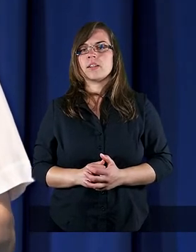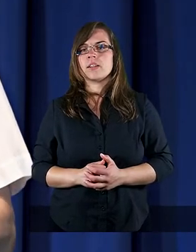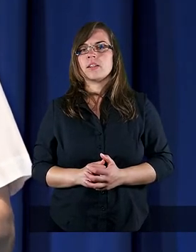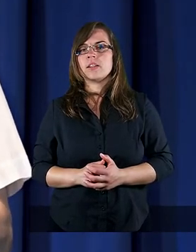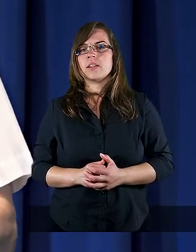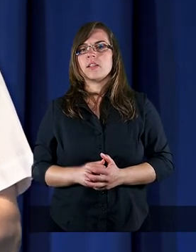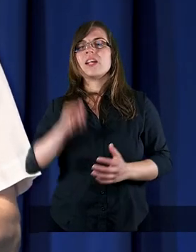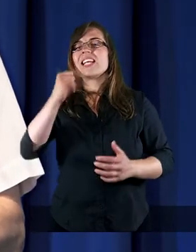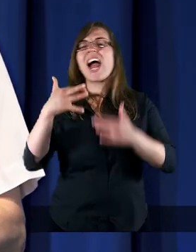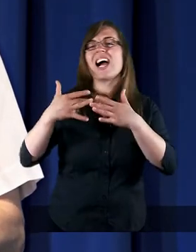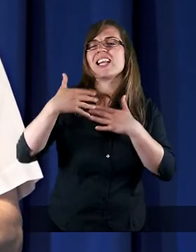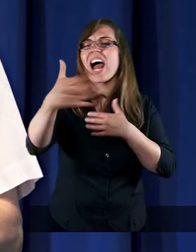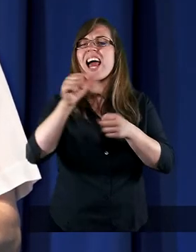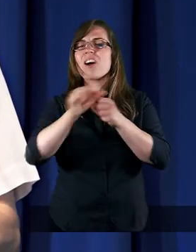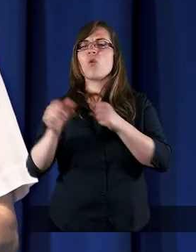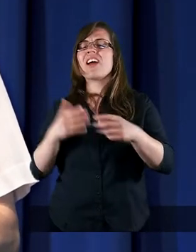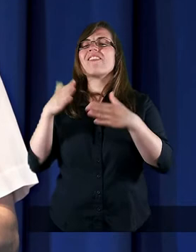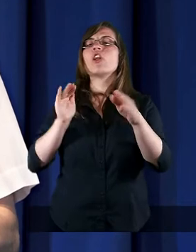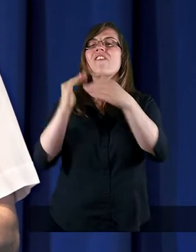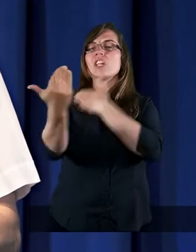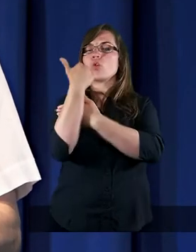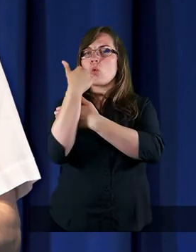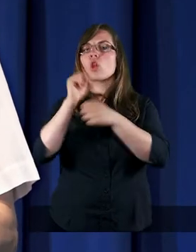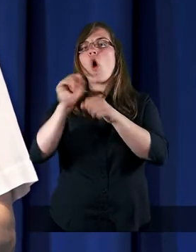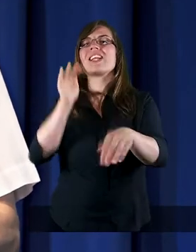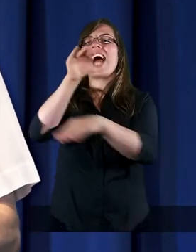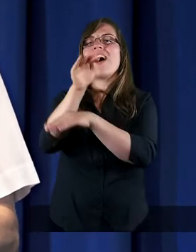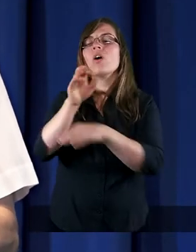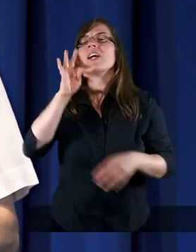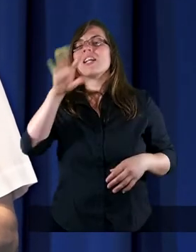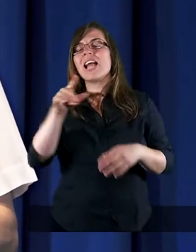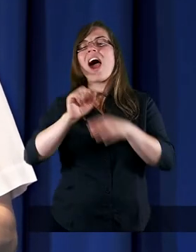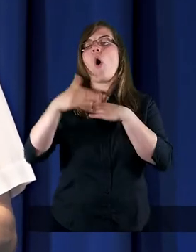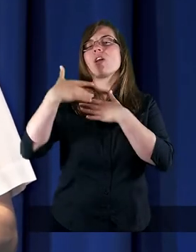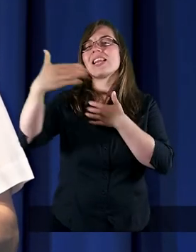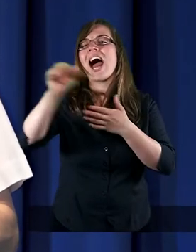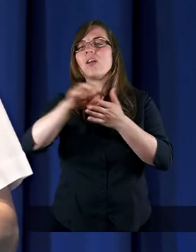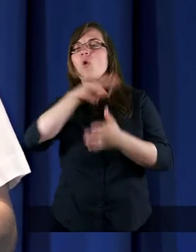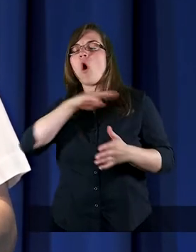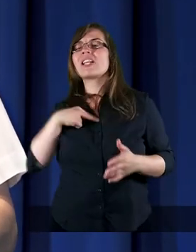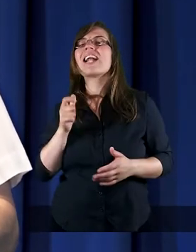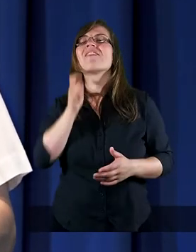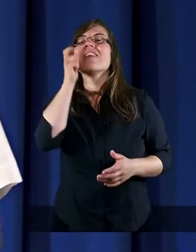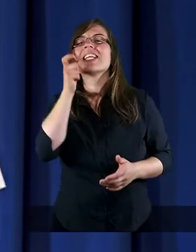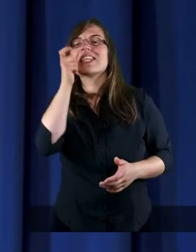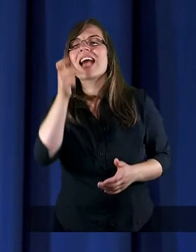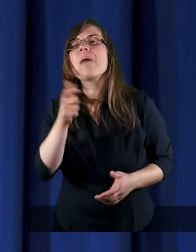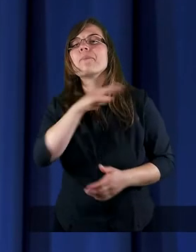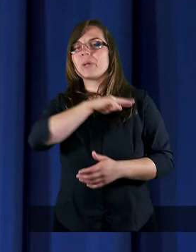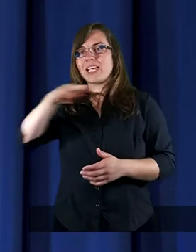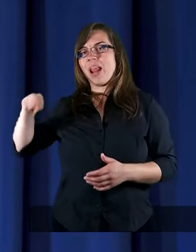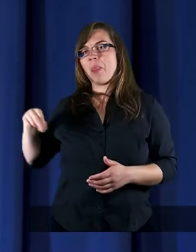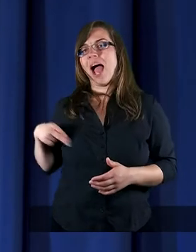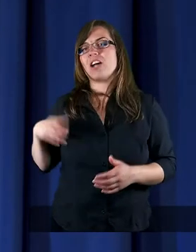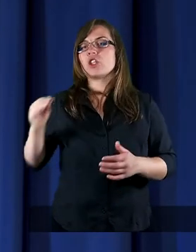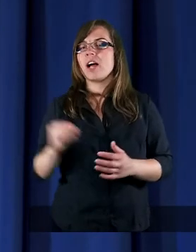Jak daleko jest wschód od zachodu, tak oddalił od nas występki nasze.